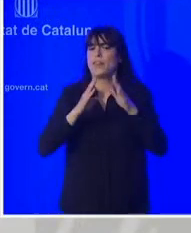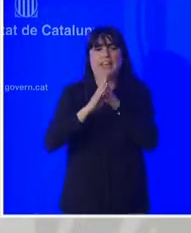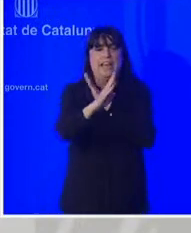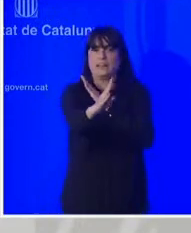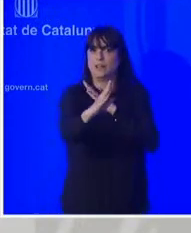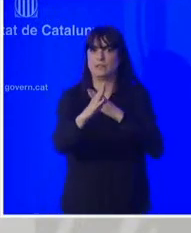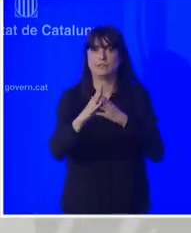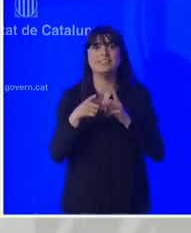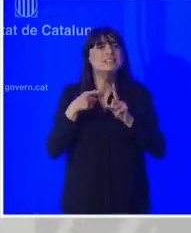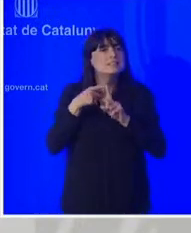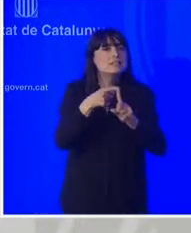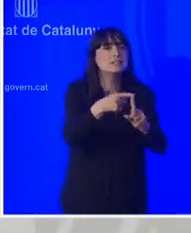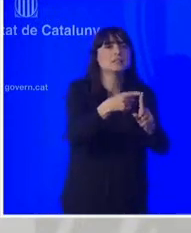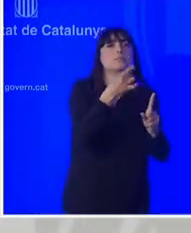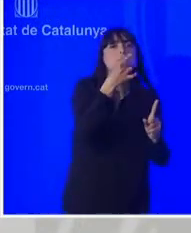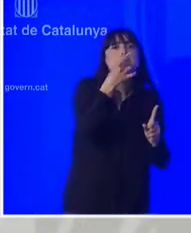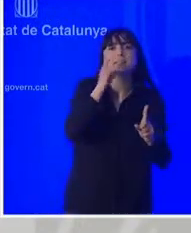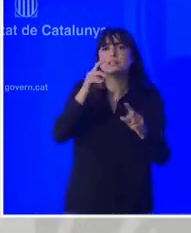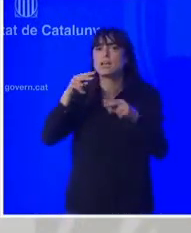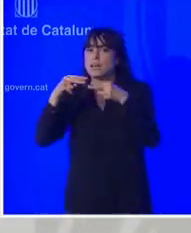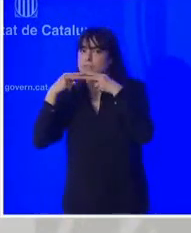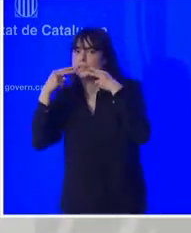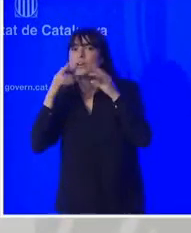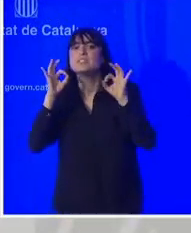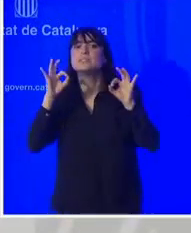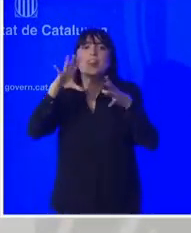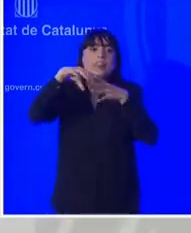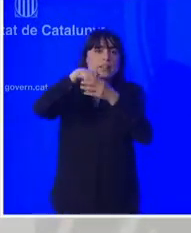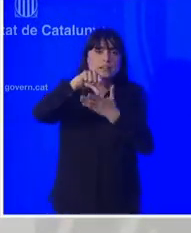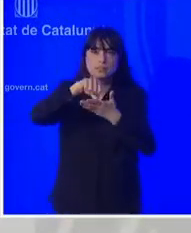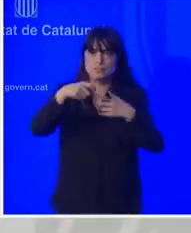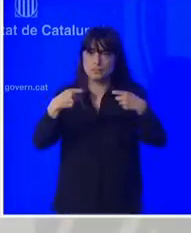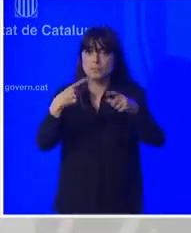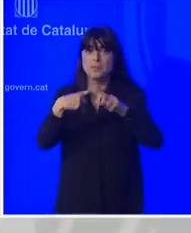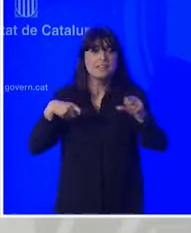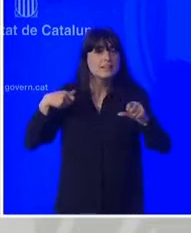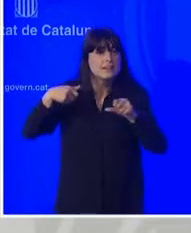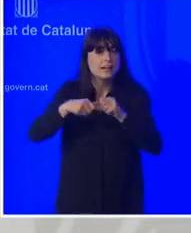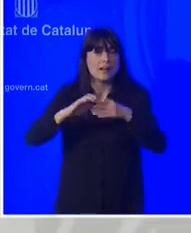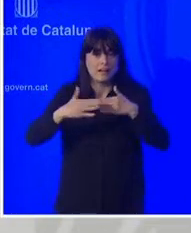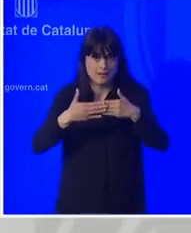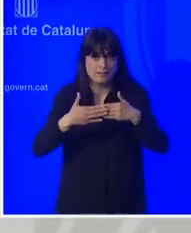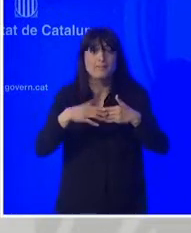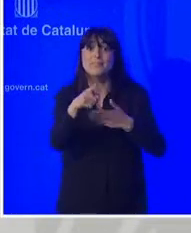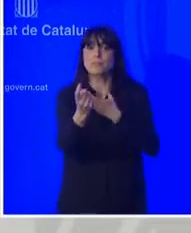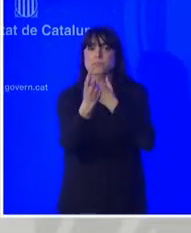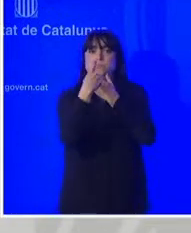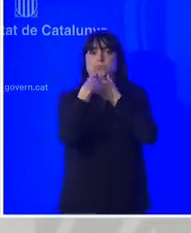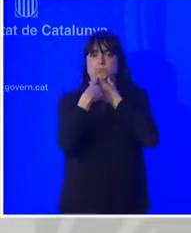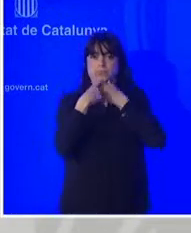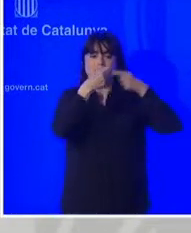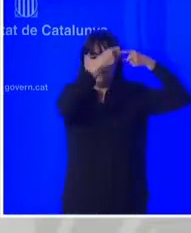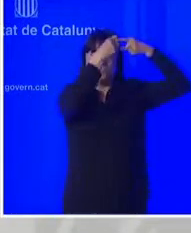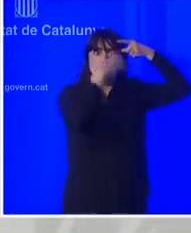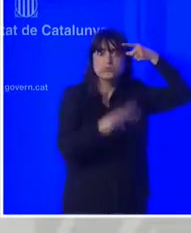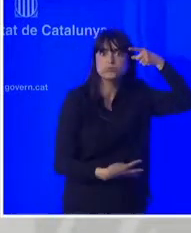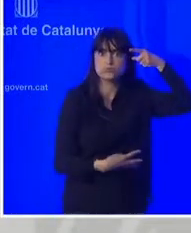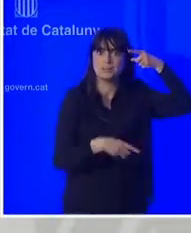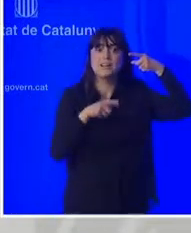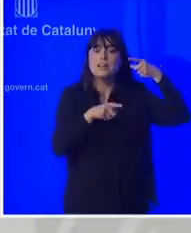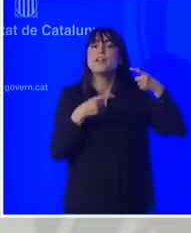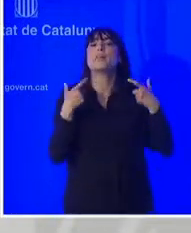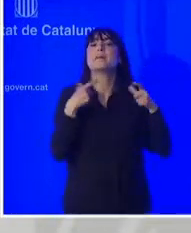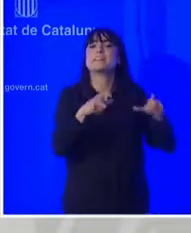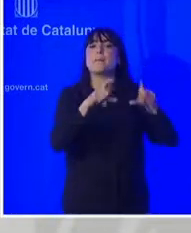de centres comercials que ja s'han acollit a la línia d'ajuts que el Departament d'Empresa i Coneixement va